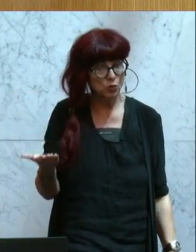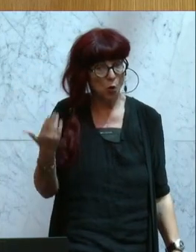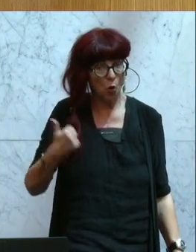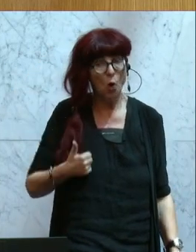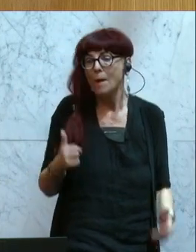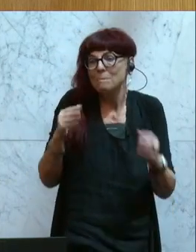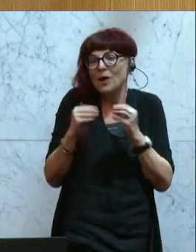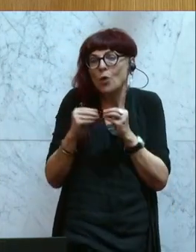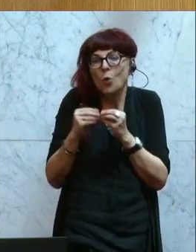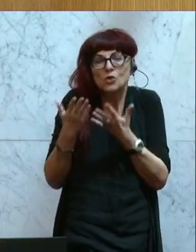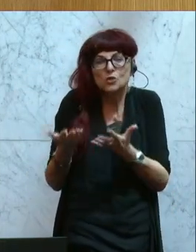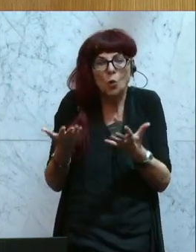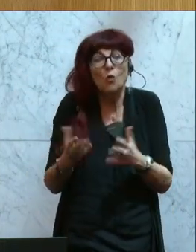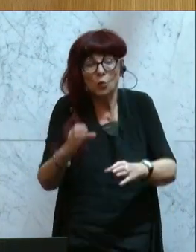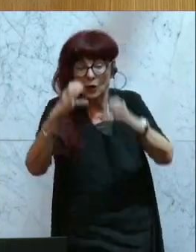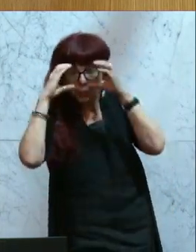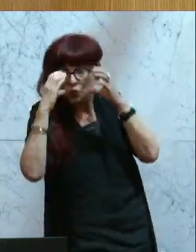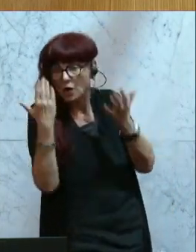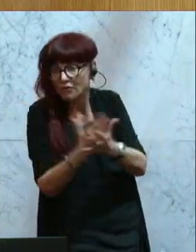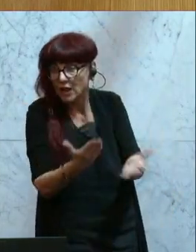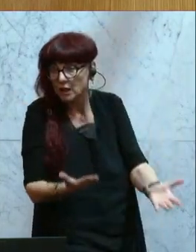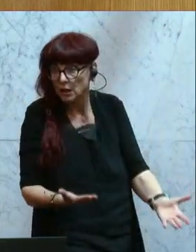biologisch so, in dem Fall zu sehr. Vielen Dank. Vielen Dank.